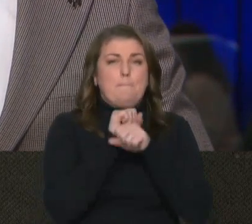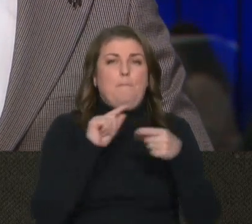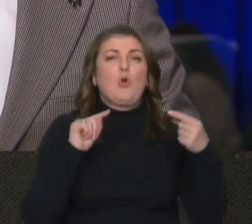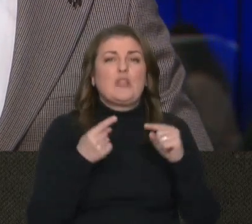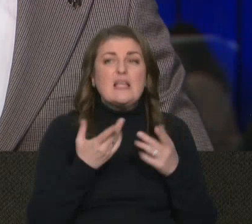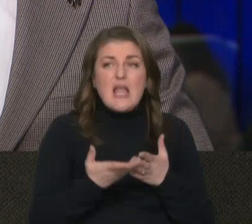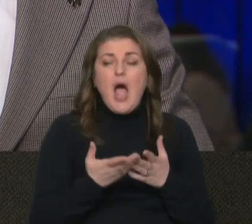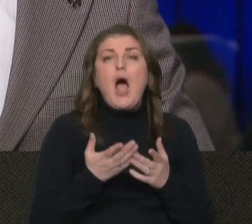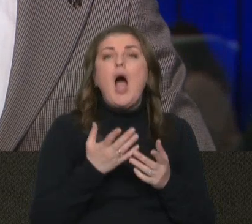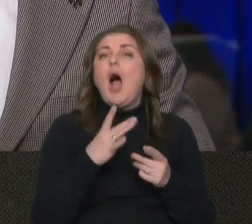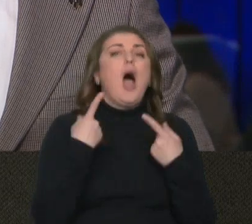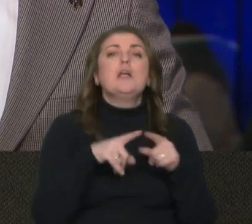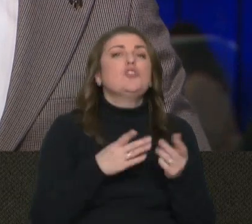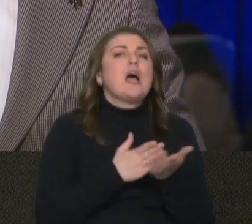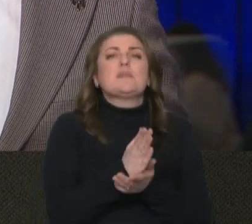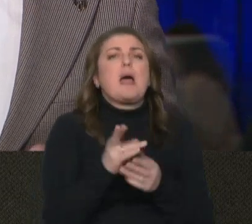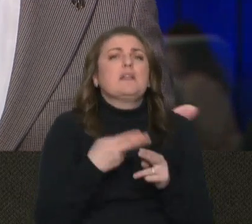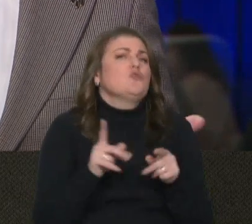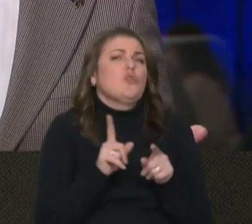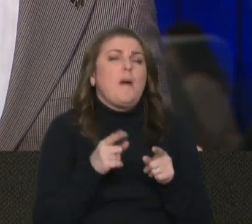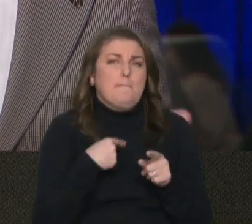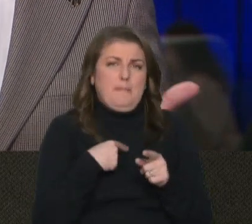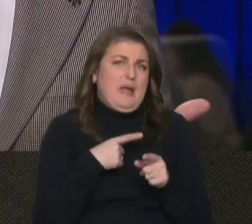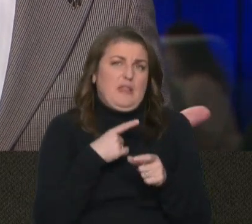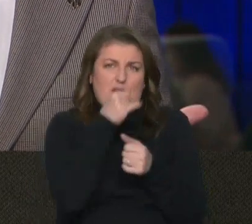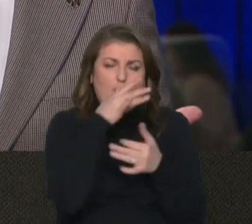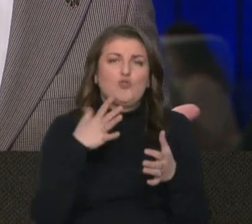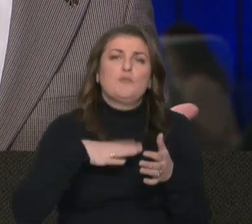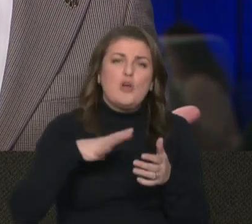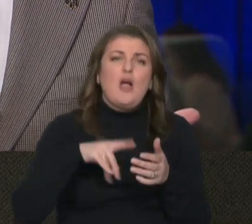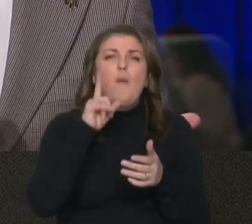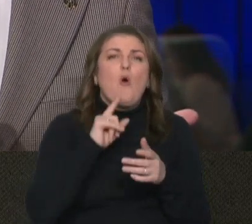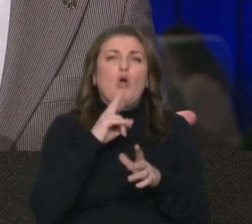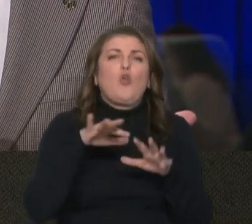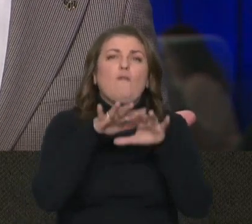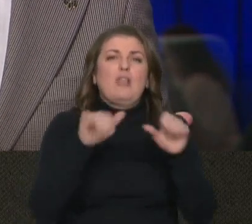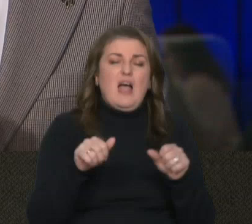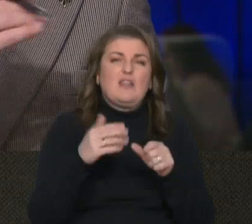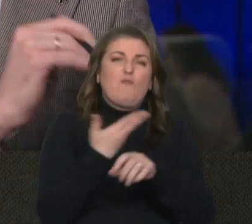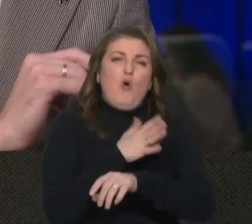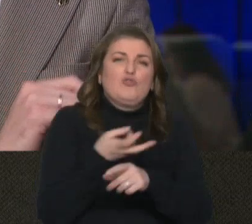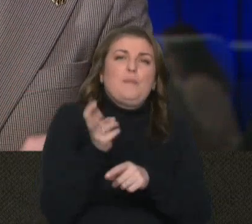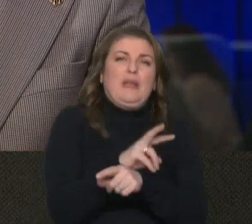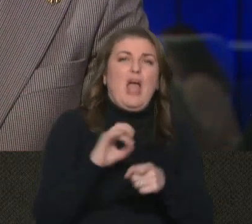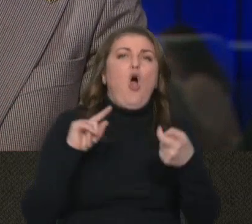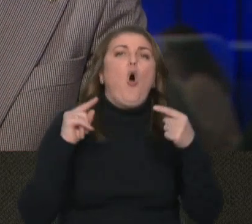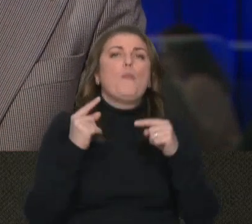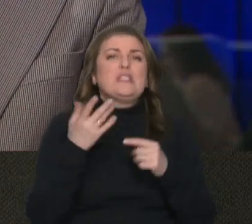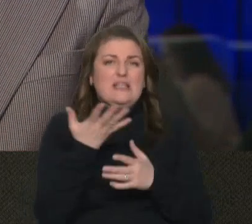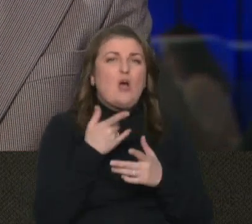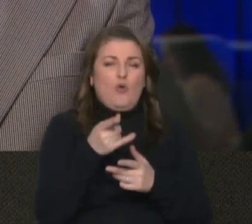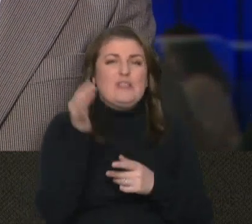інші аспекти – це які? Ми ж умовно кажучи, не можемо чекати, доки до влади в Польщі прийде опозиція, про яку ви згадали.